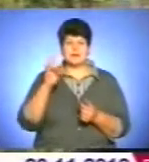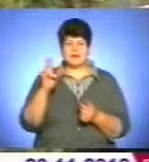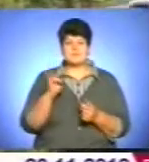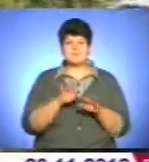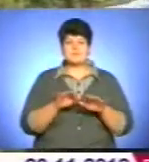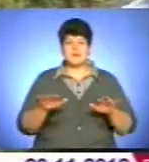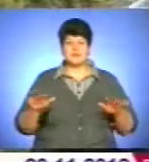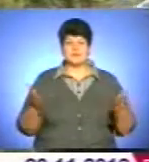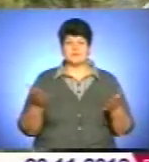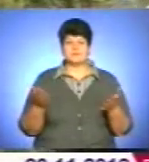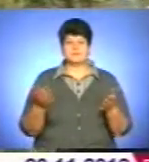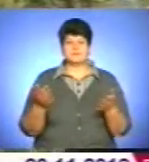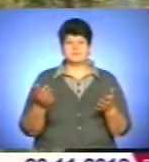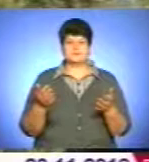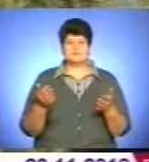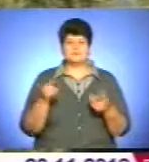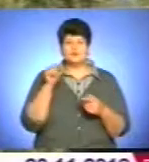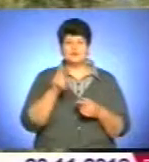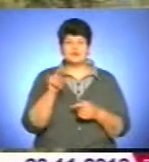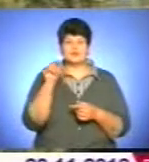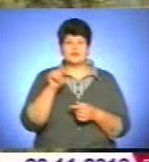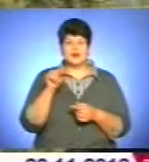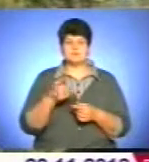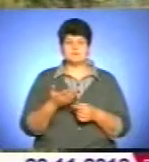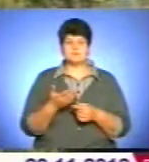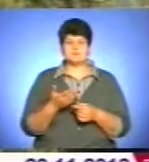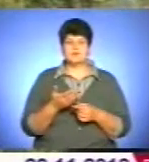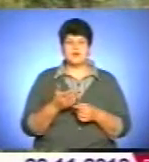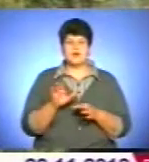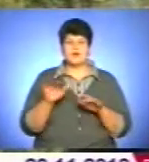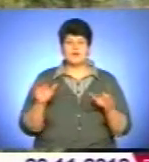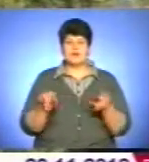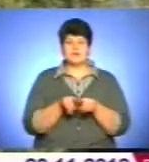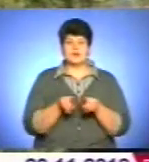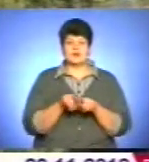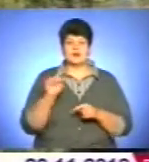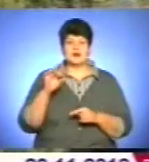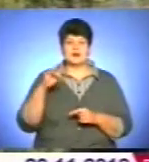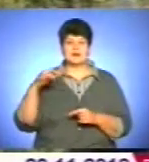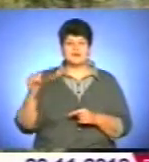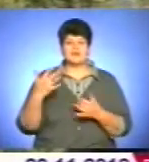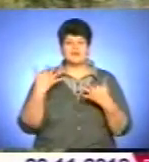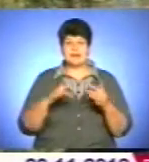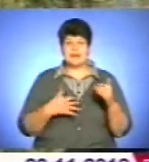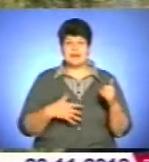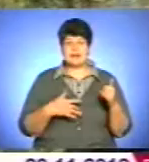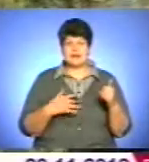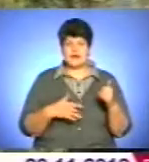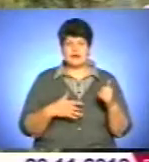надзвичайно на піані, тому що там рука така ж сама, як на аккордіоні. І вже на гітарі